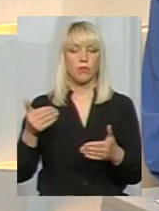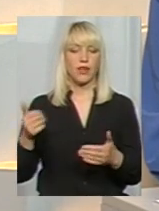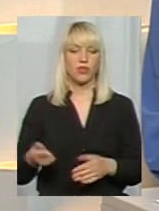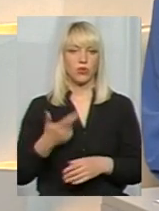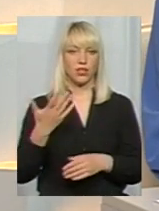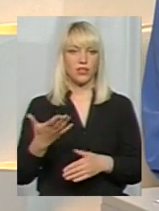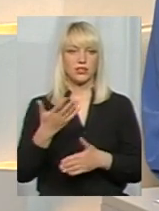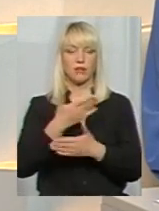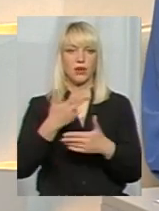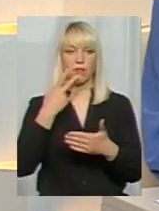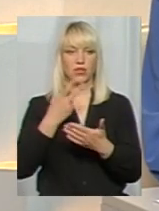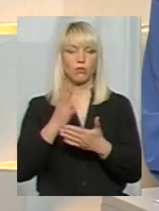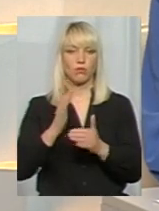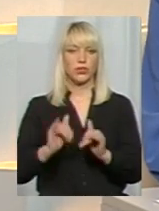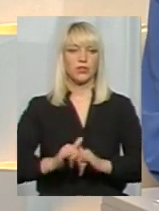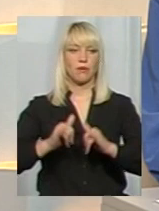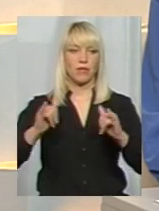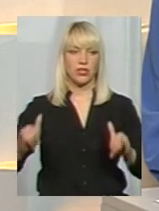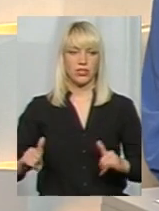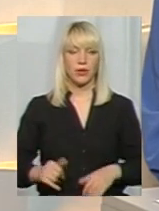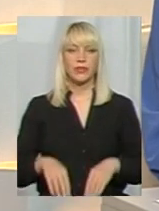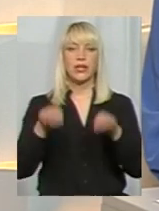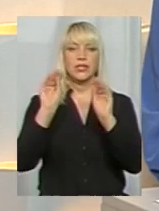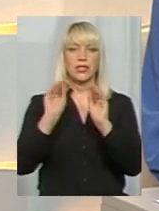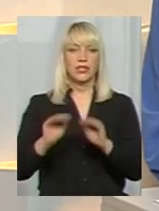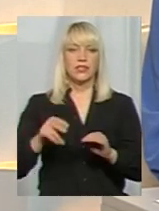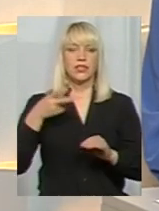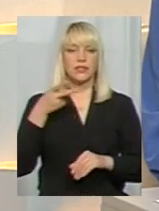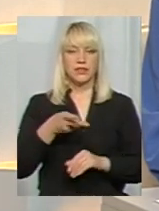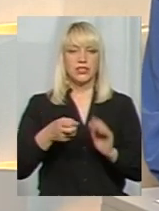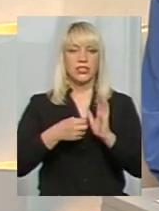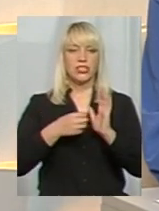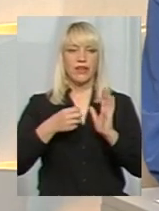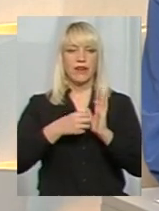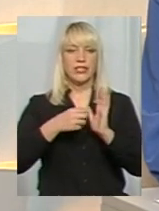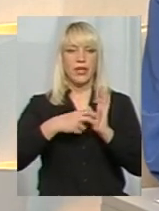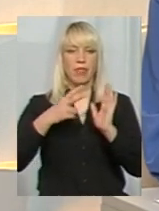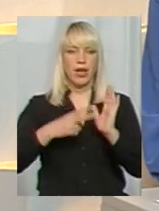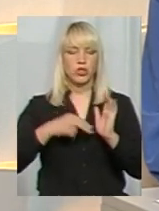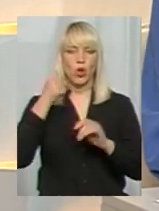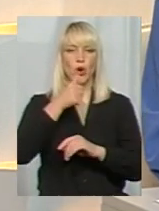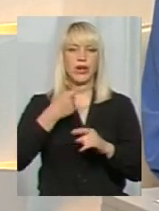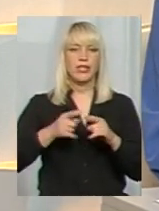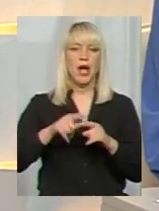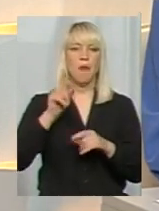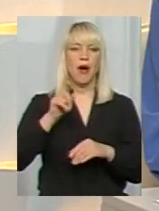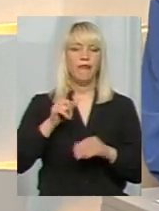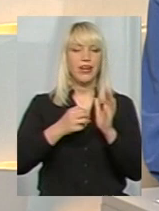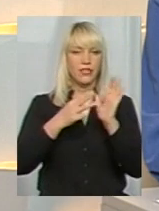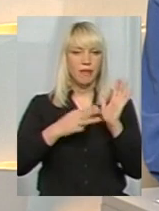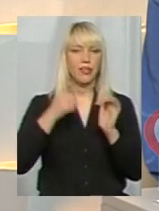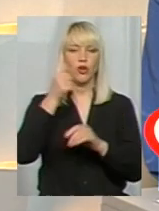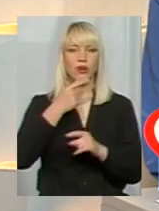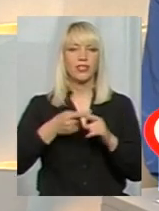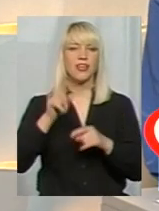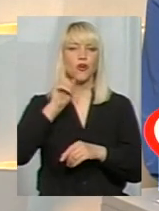бачимо, буде збільшення. Знову ж таки, статистика 2018 року – це поки що очікувані цифри, якими